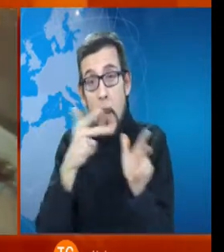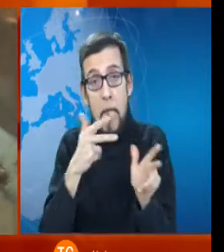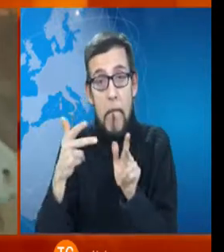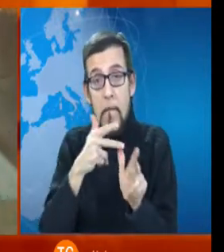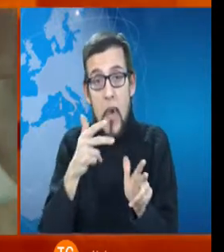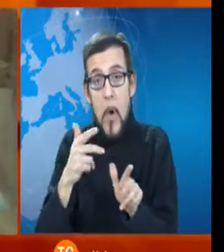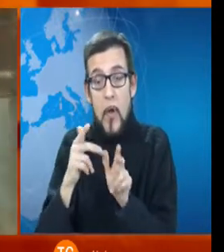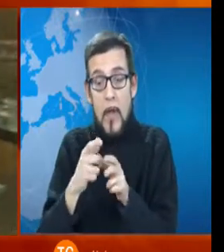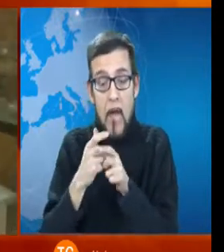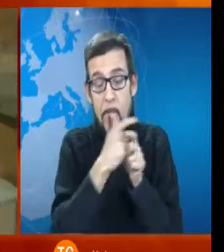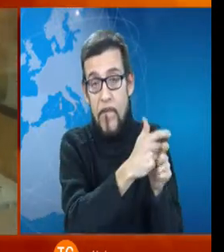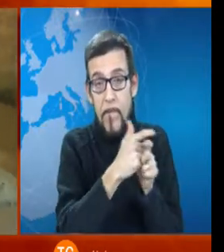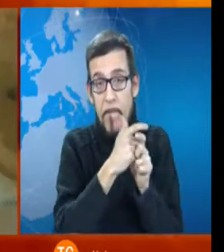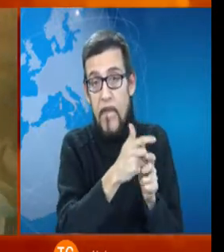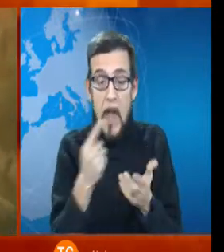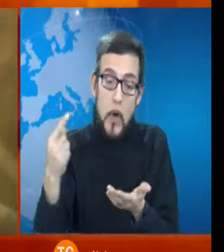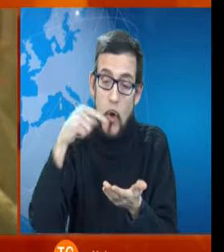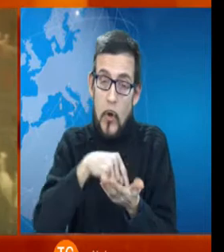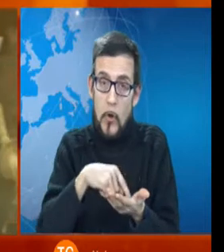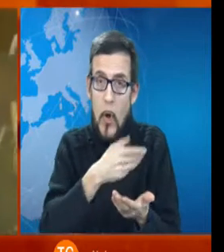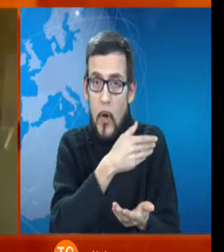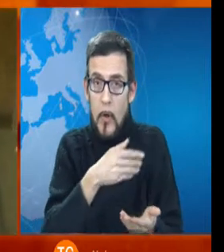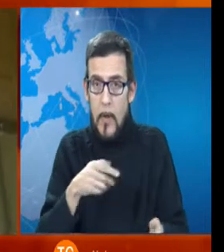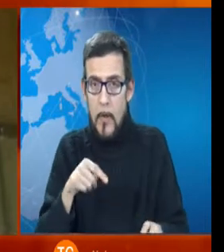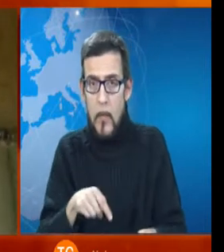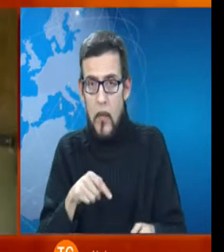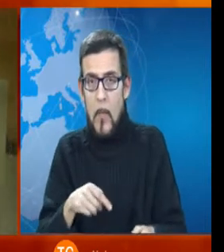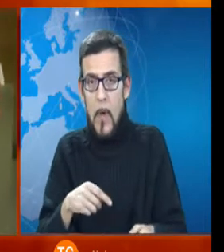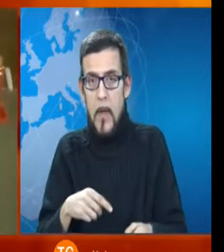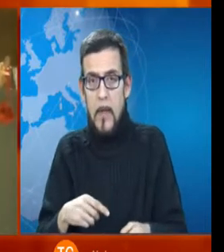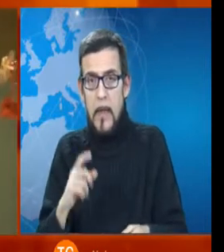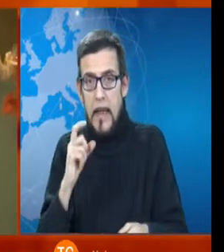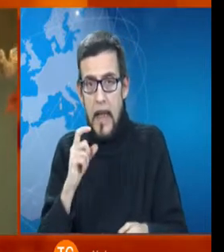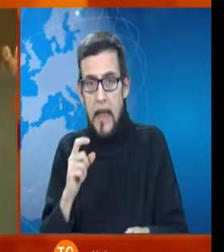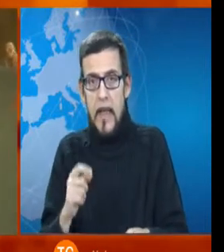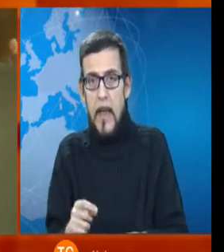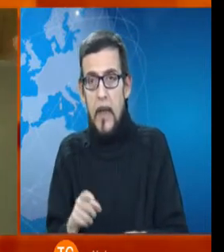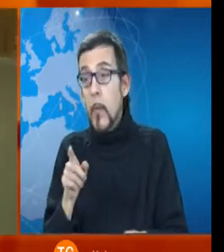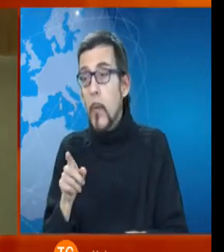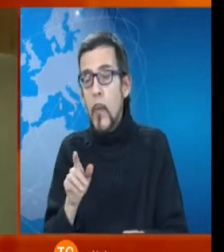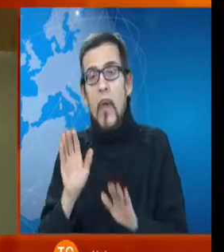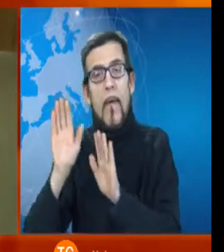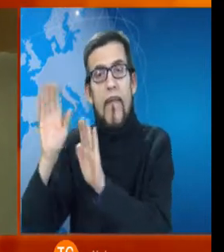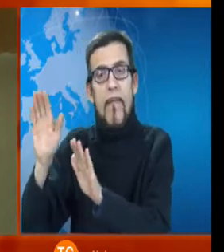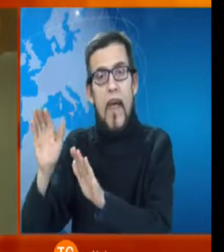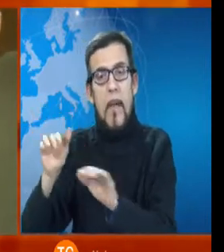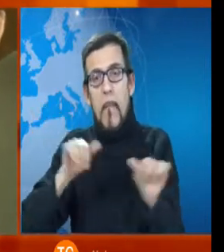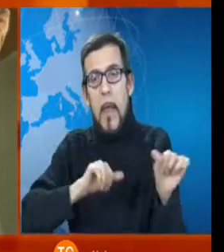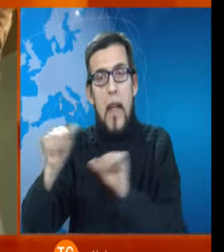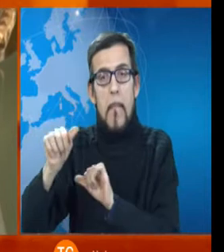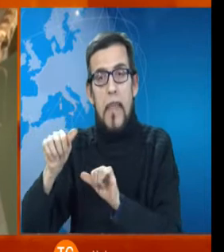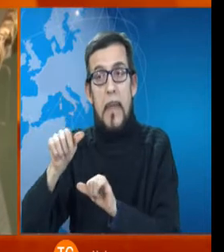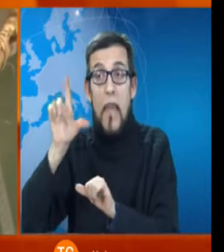che lo vedrà di rientro verso la nostra città beh lui si ferma prima a Londra